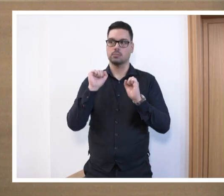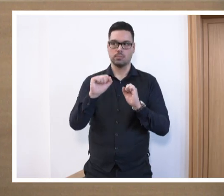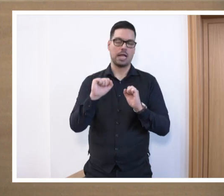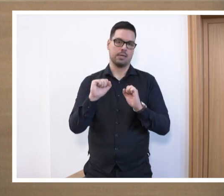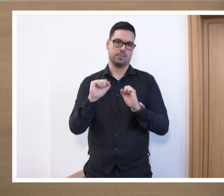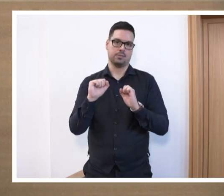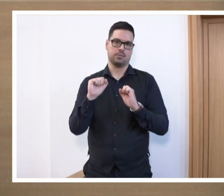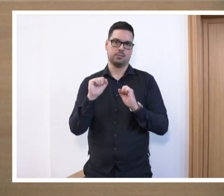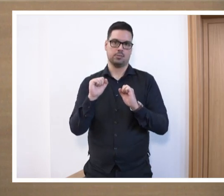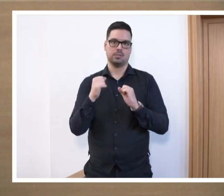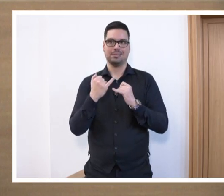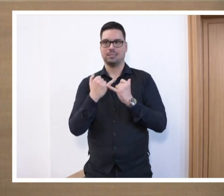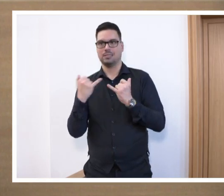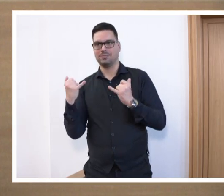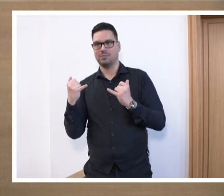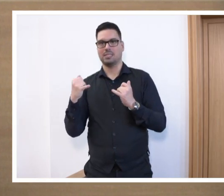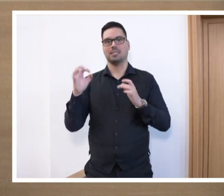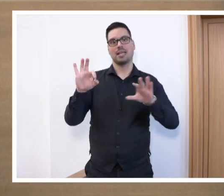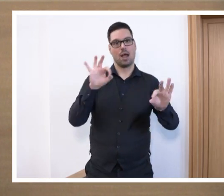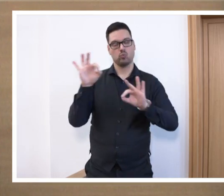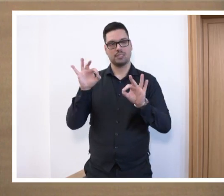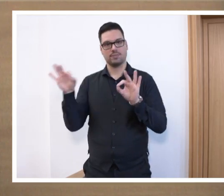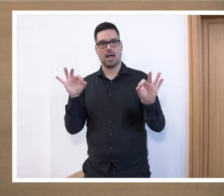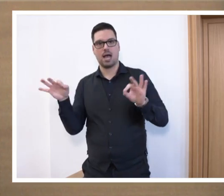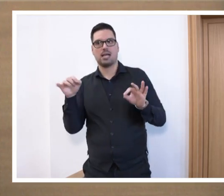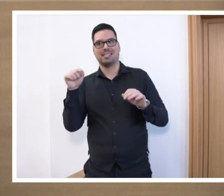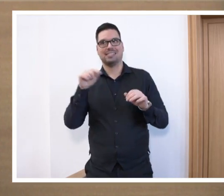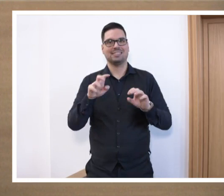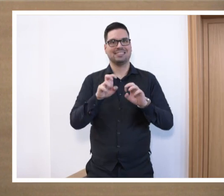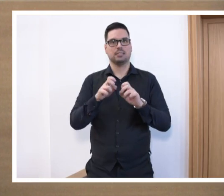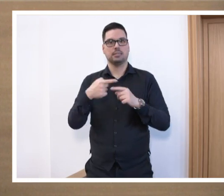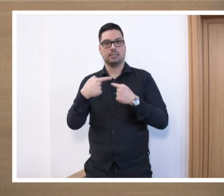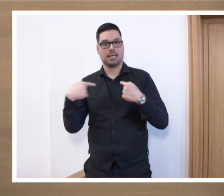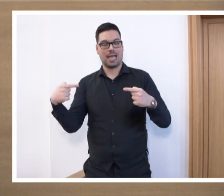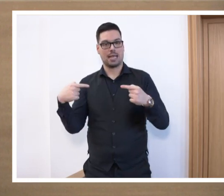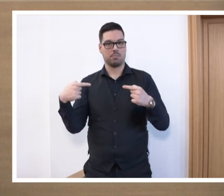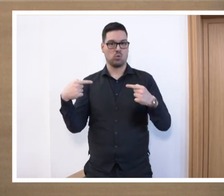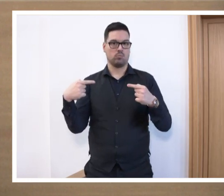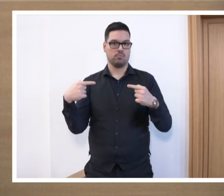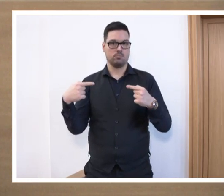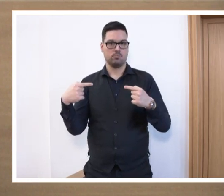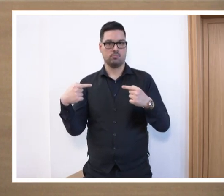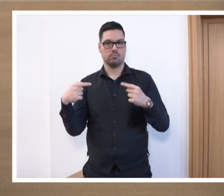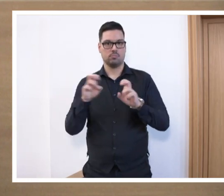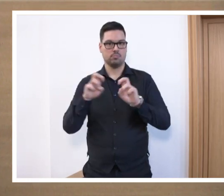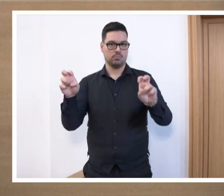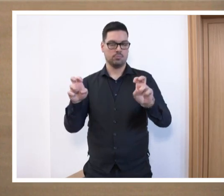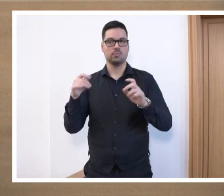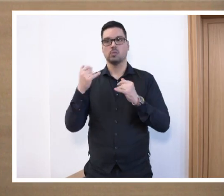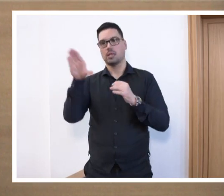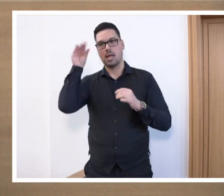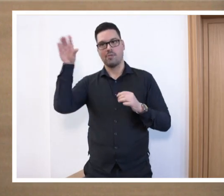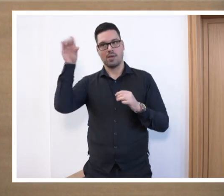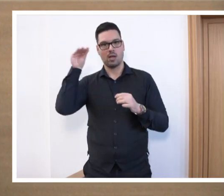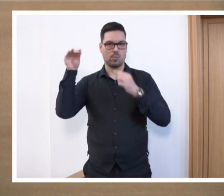wie die Auswahl dieses Gremiums, der Leute für dieses Gremium, wie das ist. Und wir haben die Erfahrung gemacht,